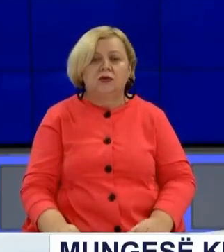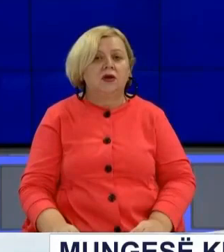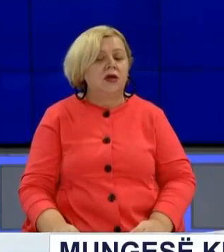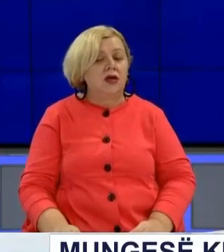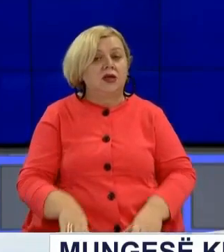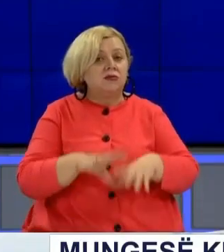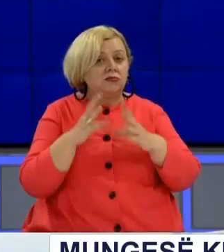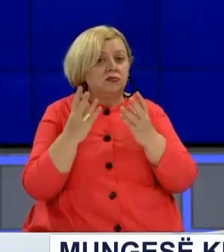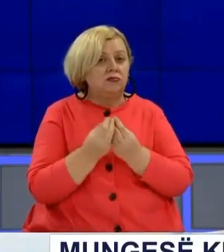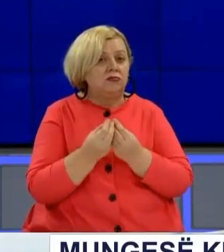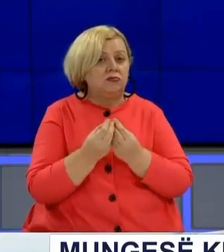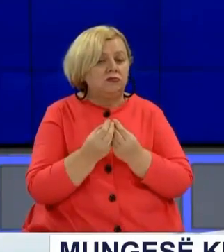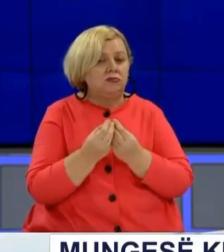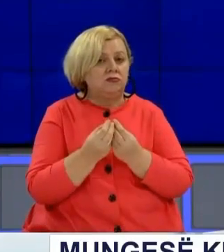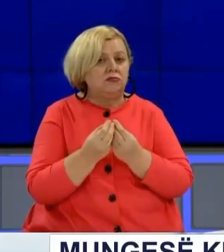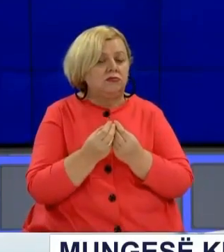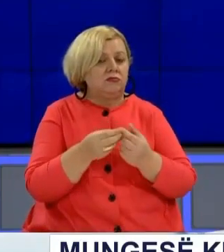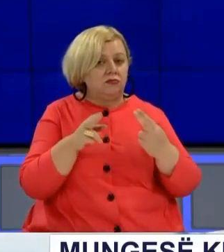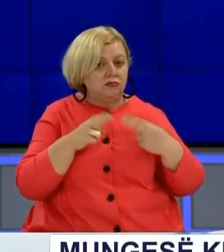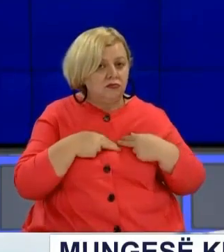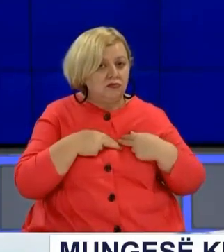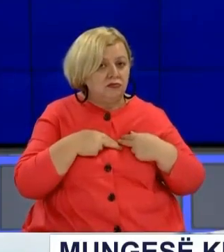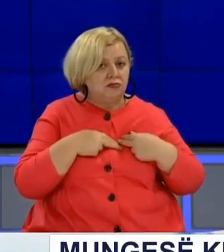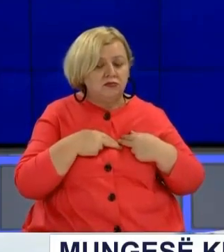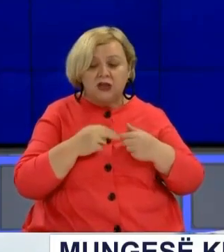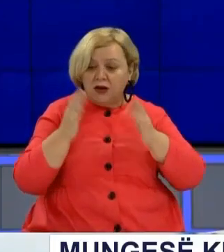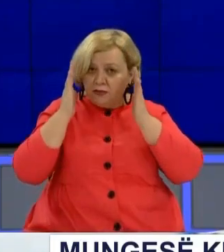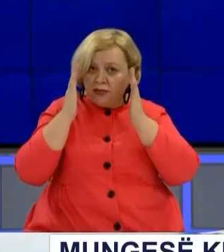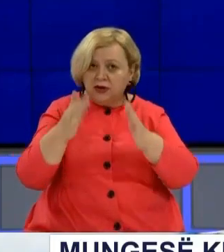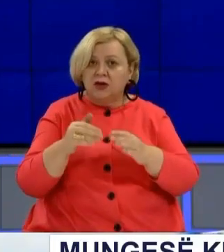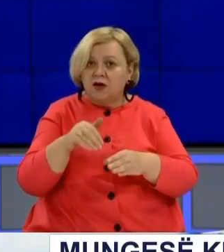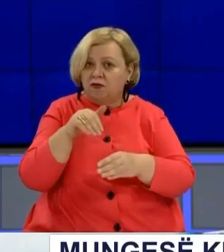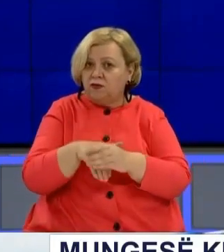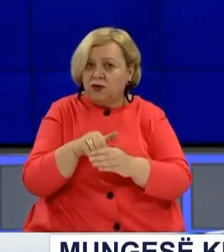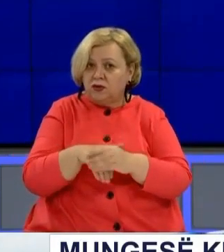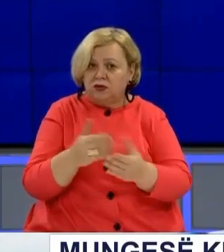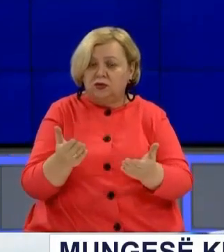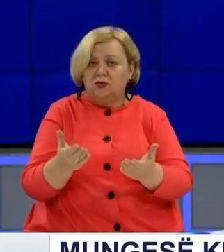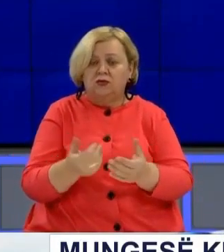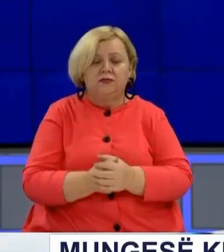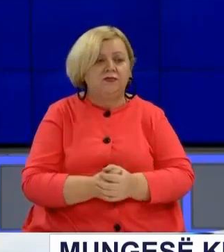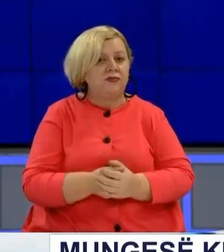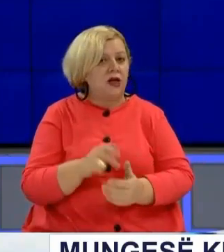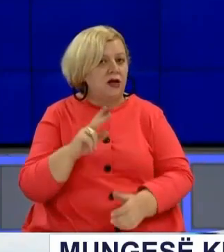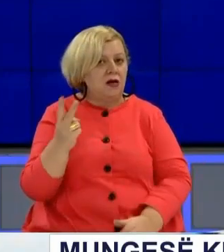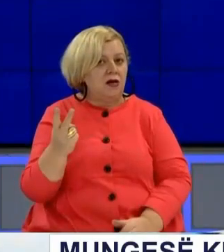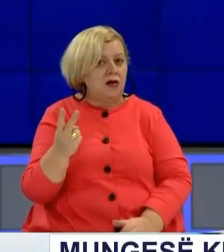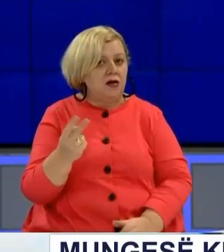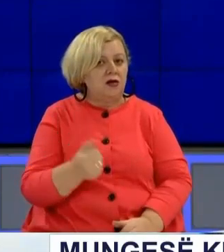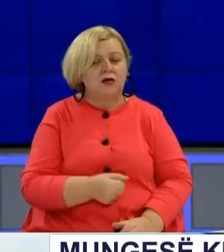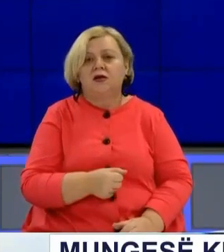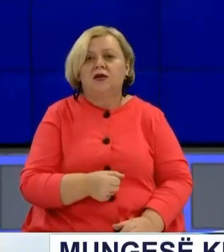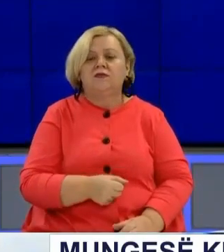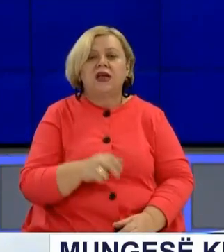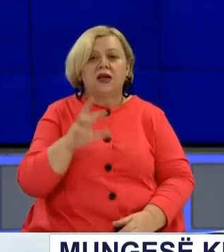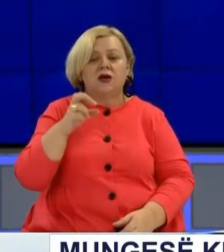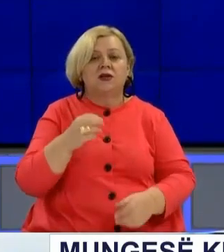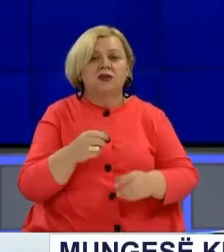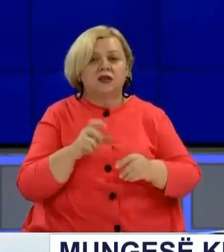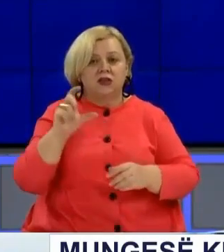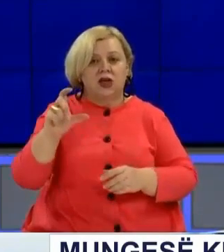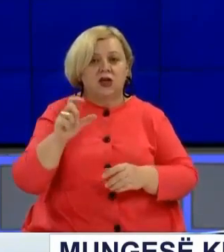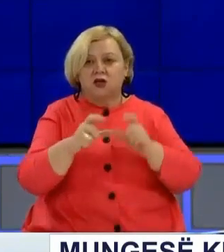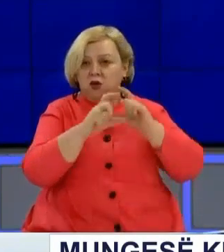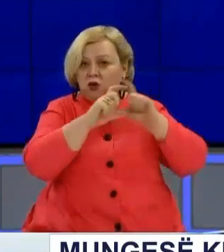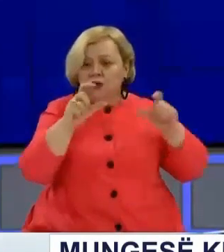Në bëgjëtha, a jënë përgjëts para besimi që e kanë marë për këtë nëve qëtetarve. Nga anë atjetër, Eugenca Koli nga Institutit